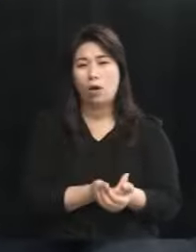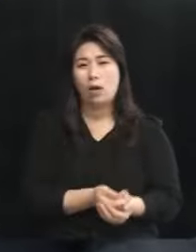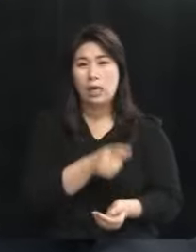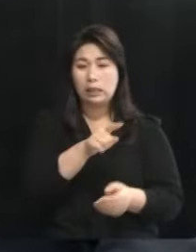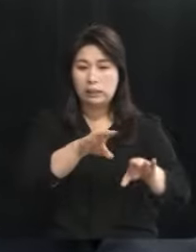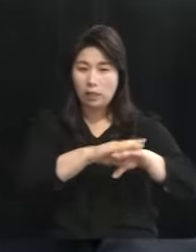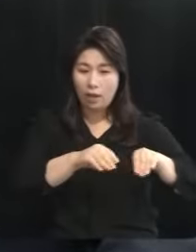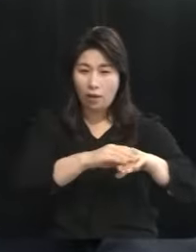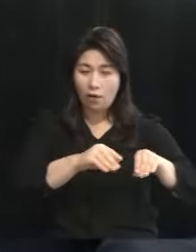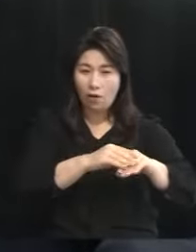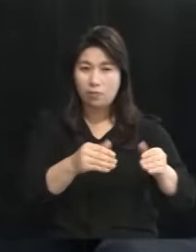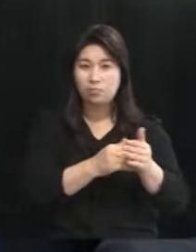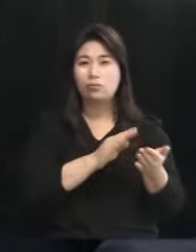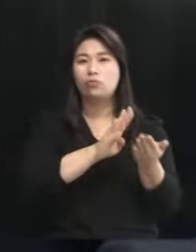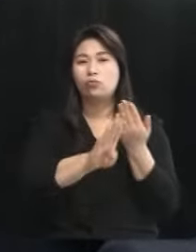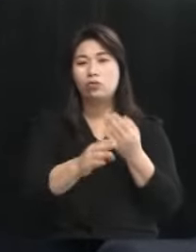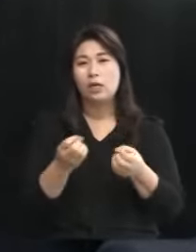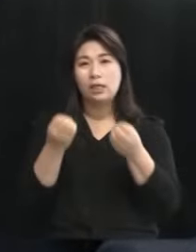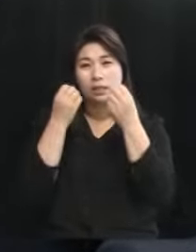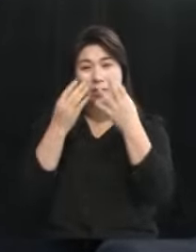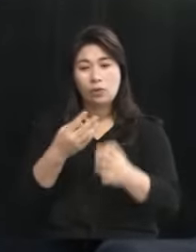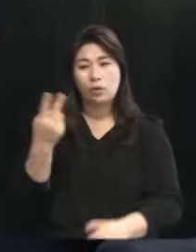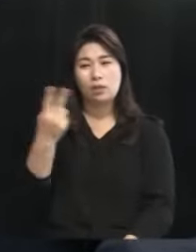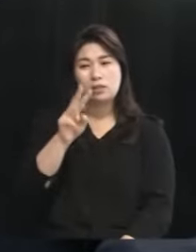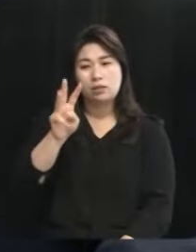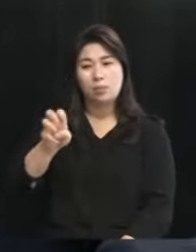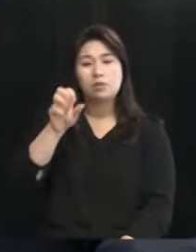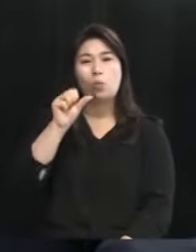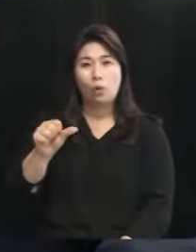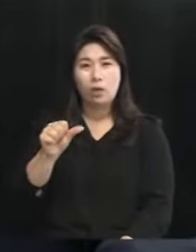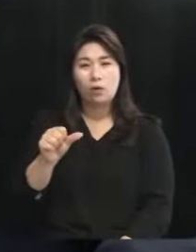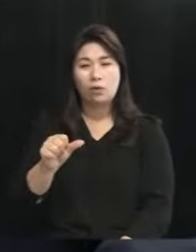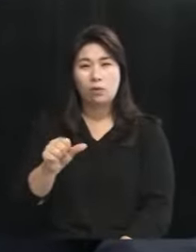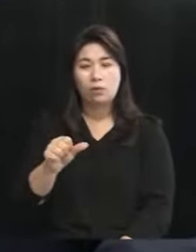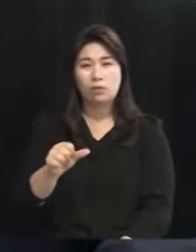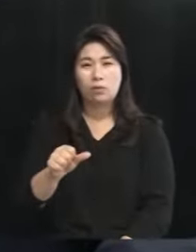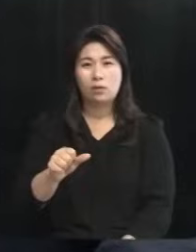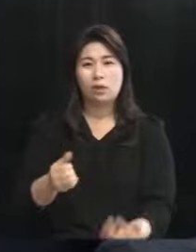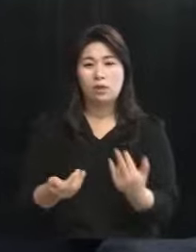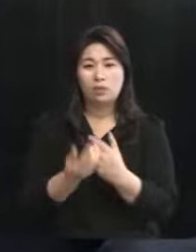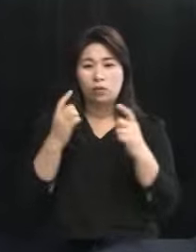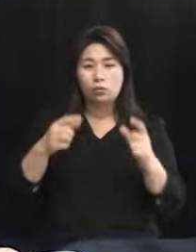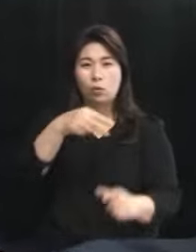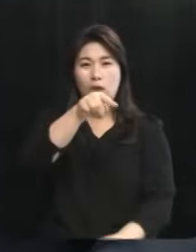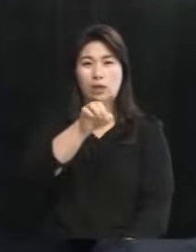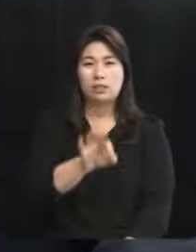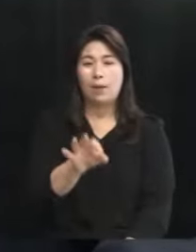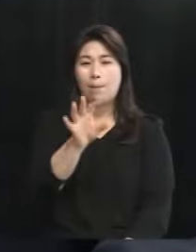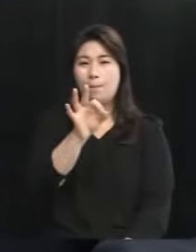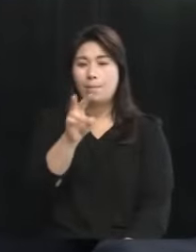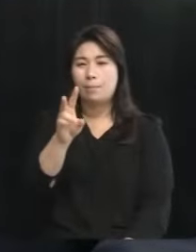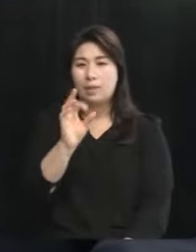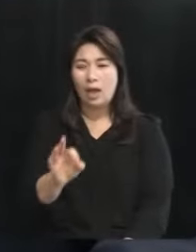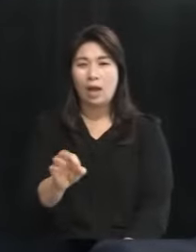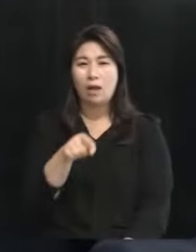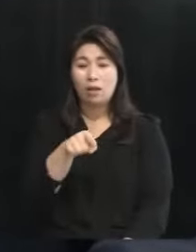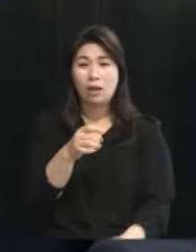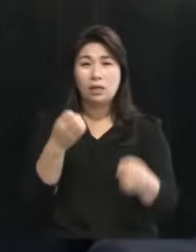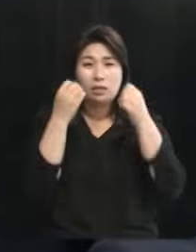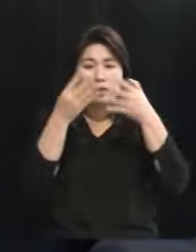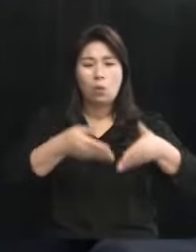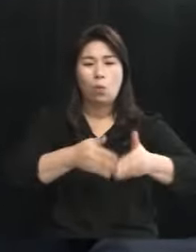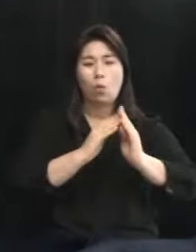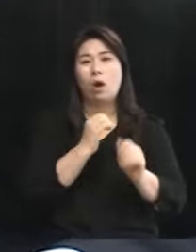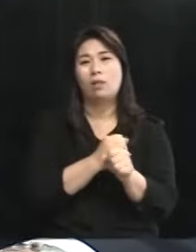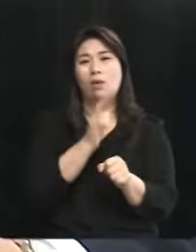해결되다 보니 이제 새롭게 2035년에 제주도가 삼양 하수처리장을 신설하겠다고 하고 있습니다